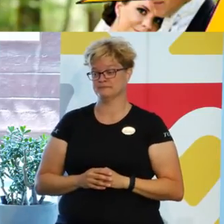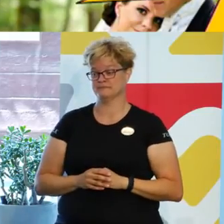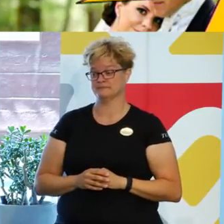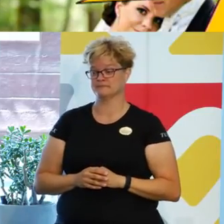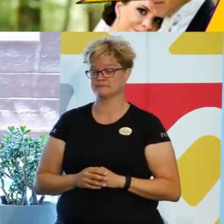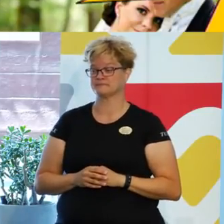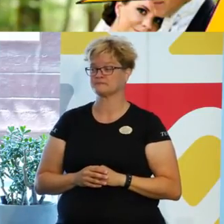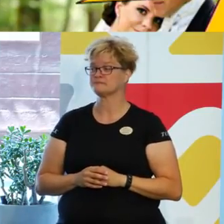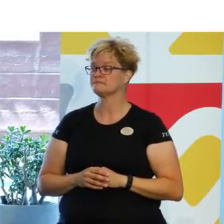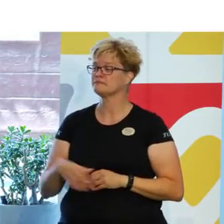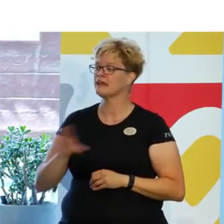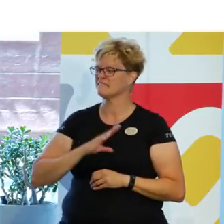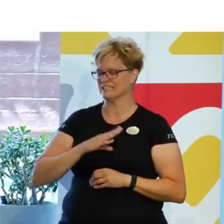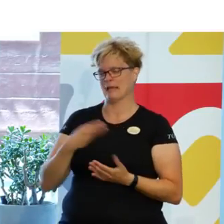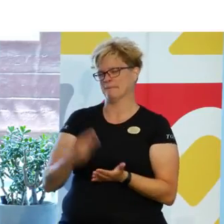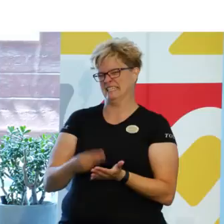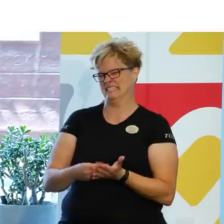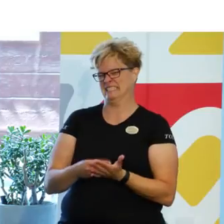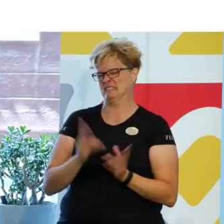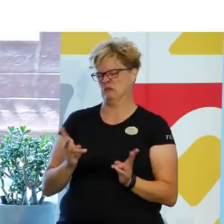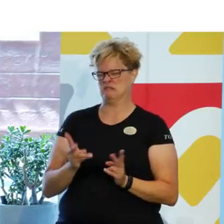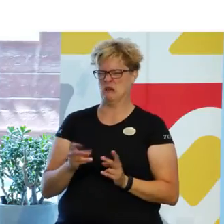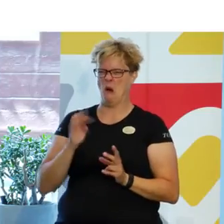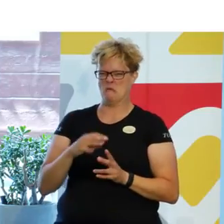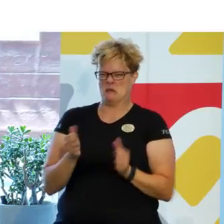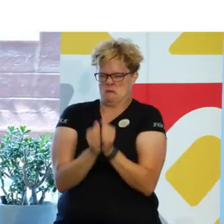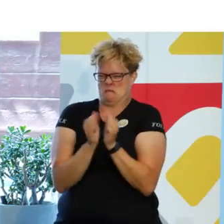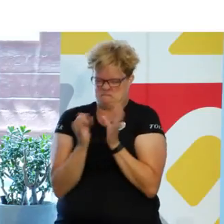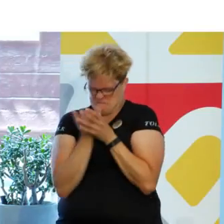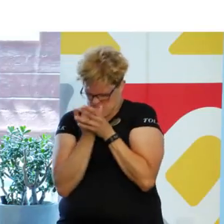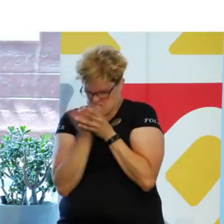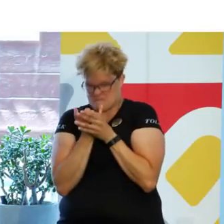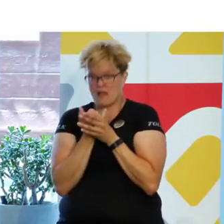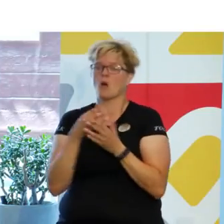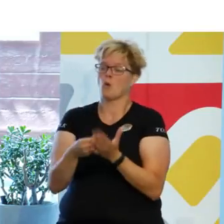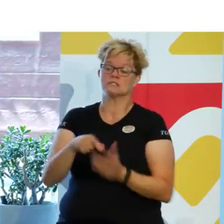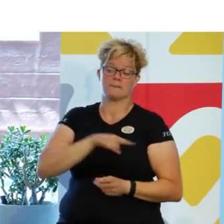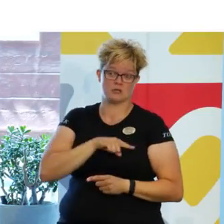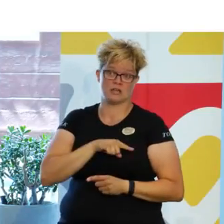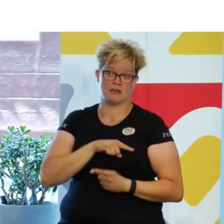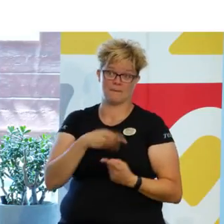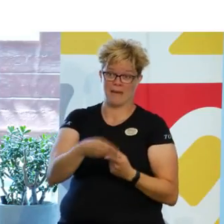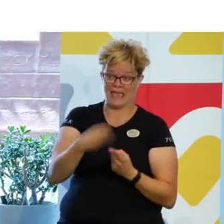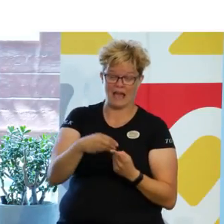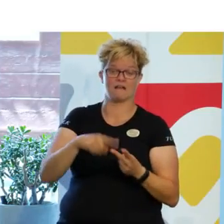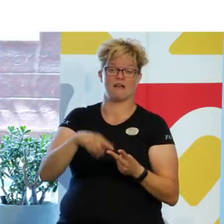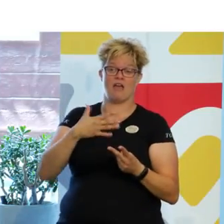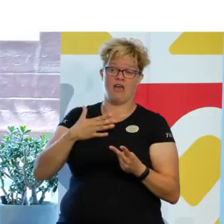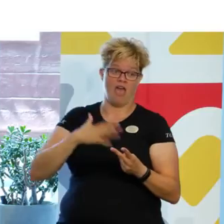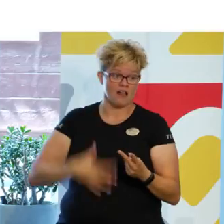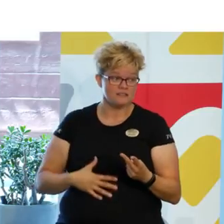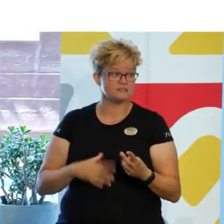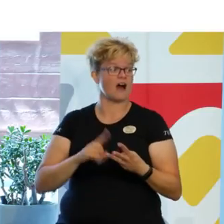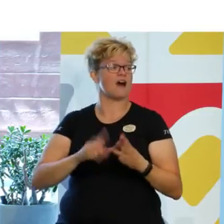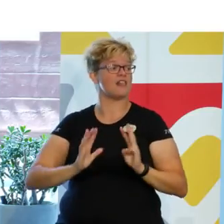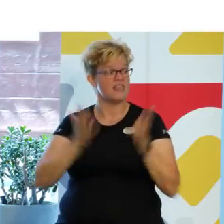Det finns också en prislapp på det här trånga innanförskapet. Det kostar både pengar, hälsa och